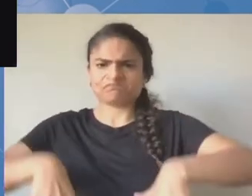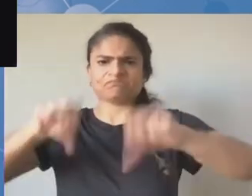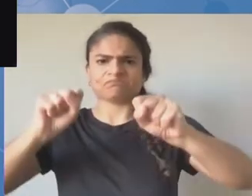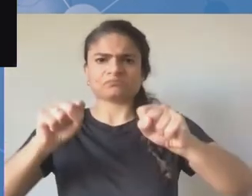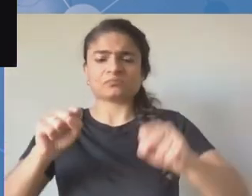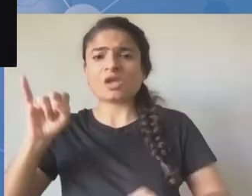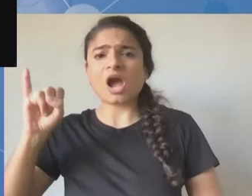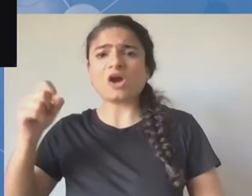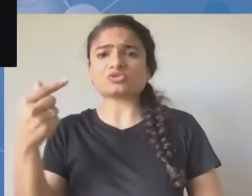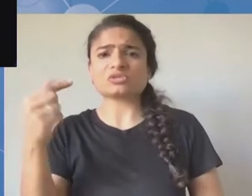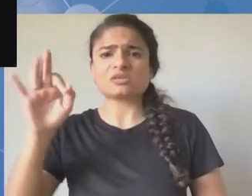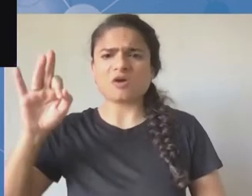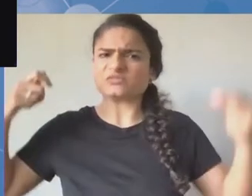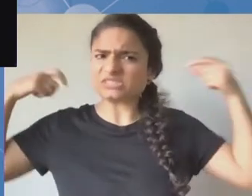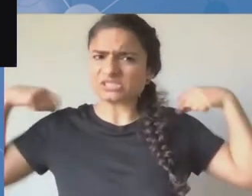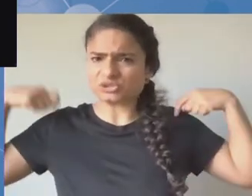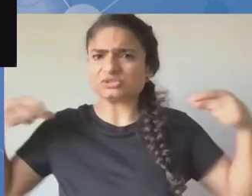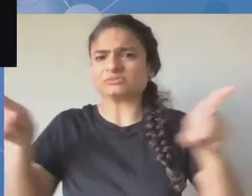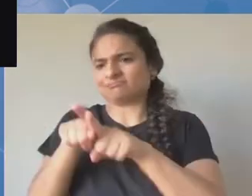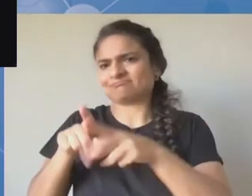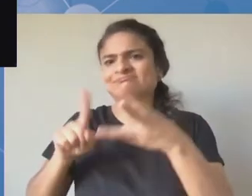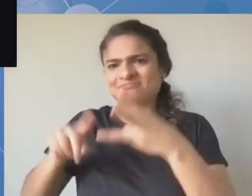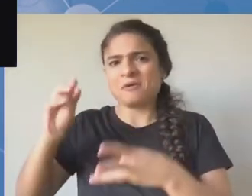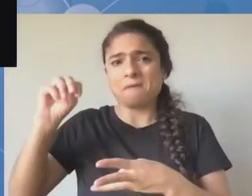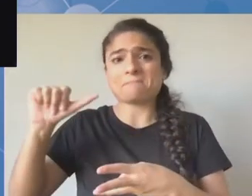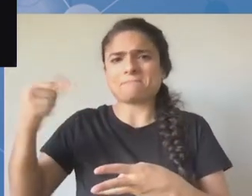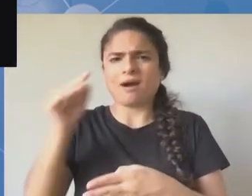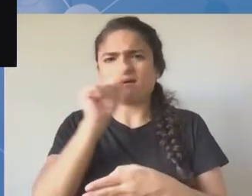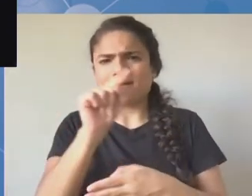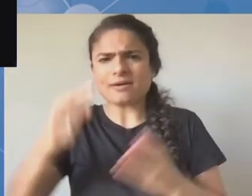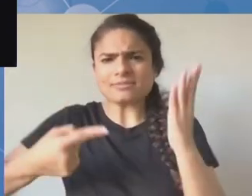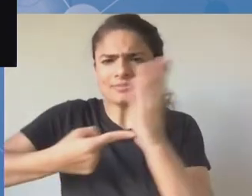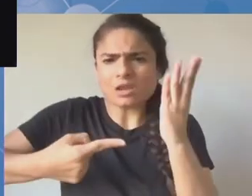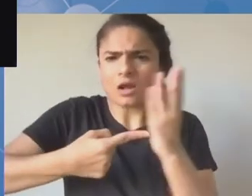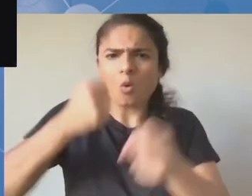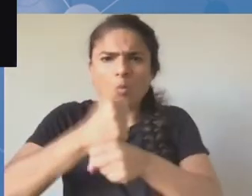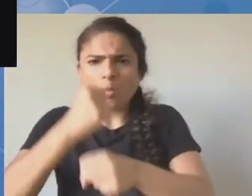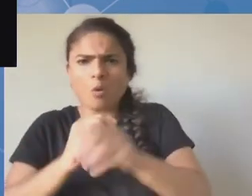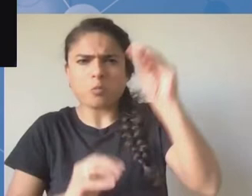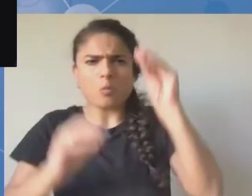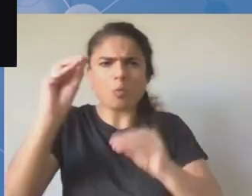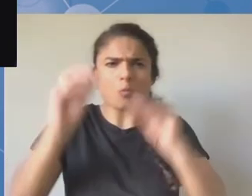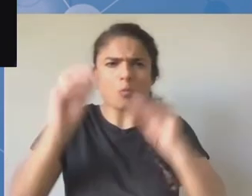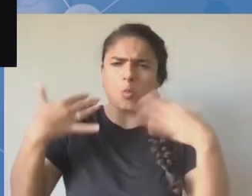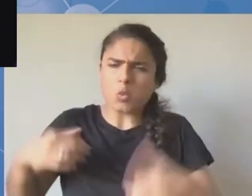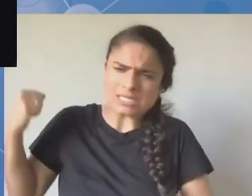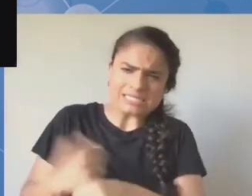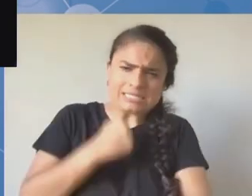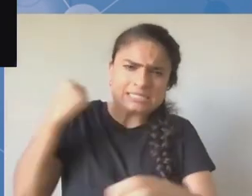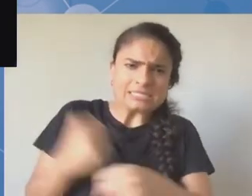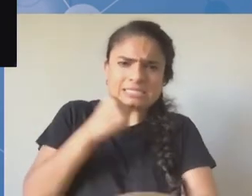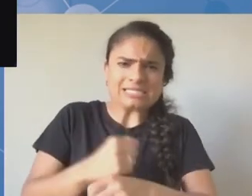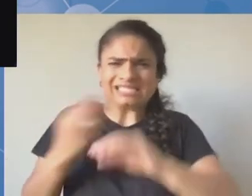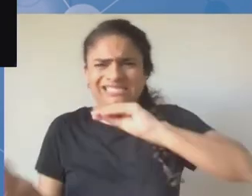sekretariatowi forum IGF i oczywiście wielostronnej grupie doradczej MAG. To fantastyczna praca.